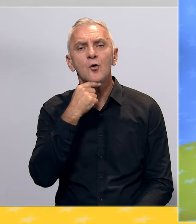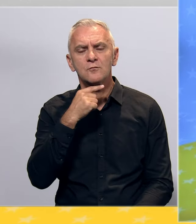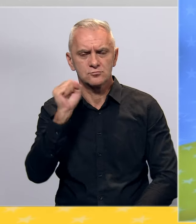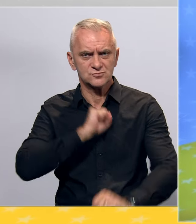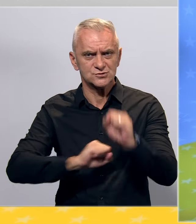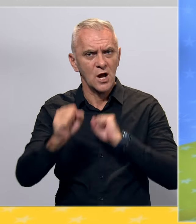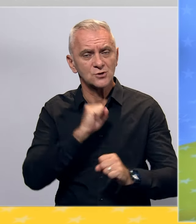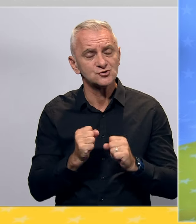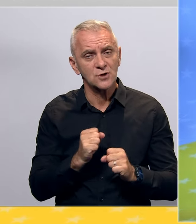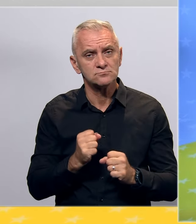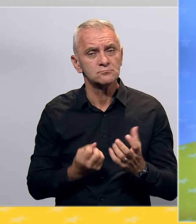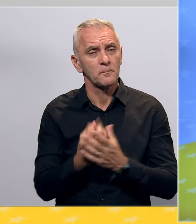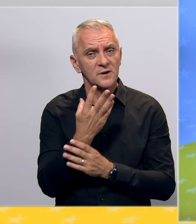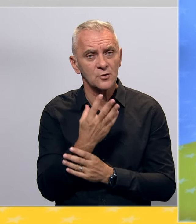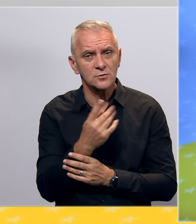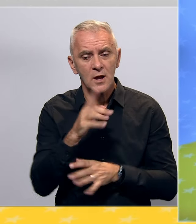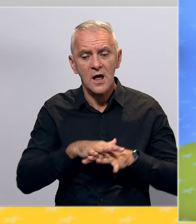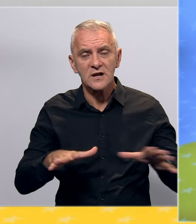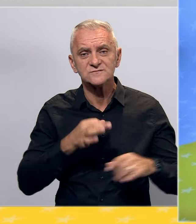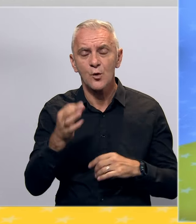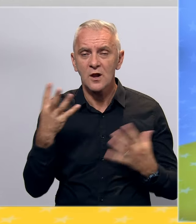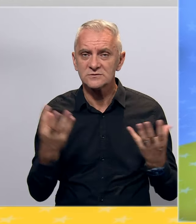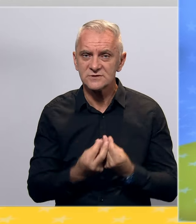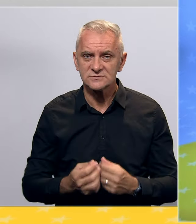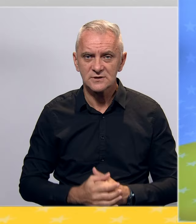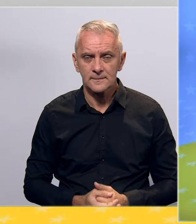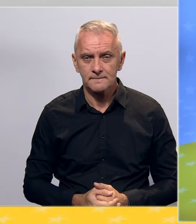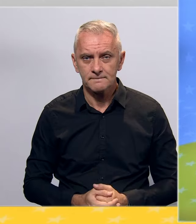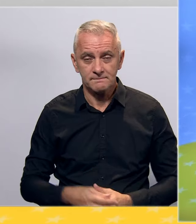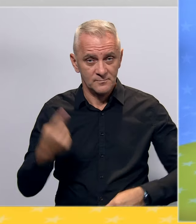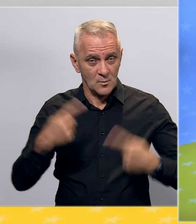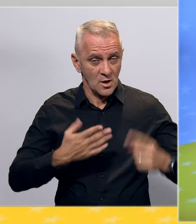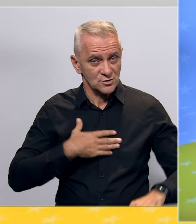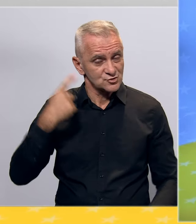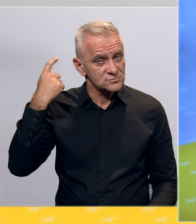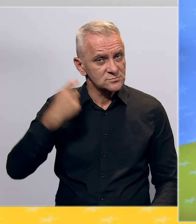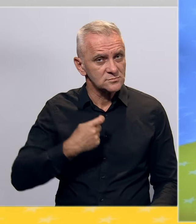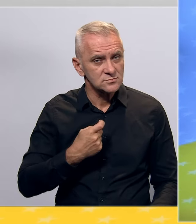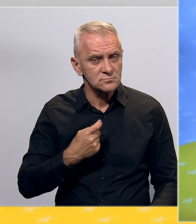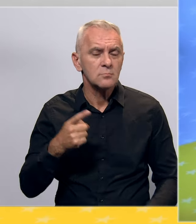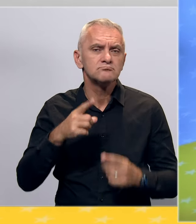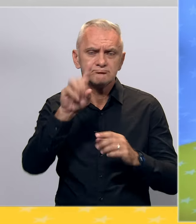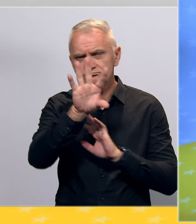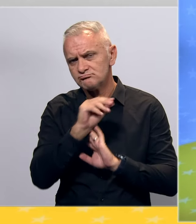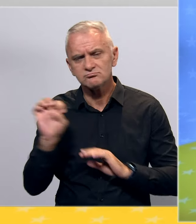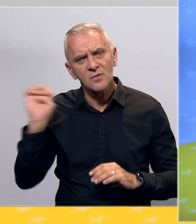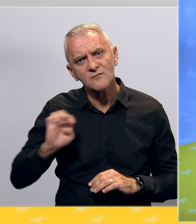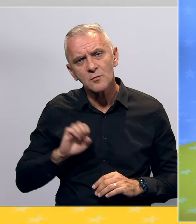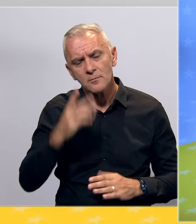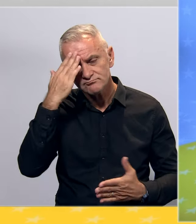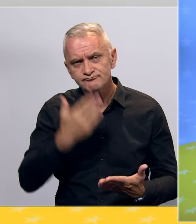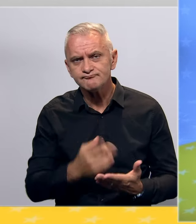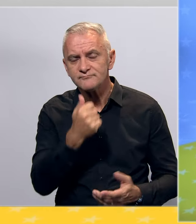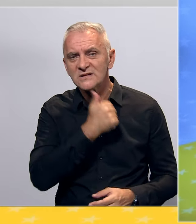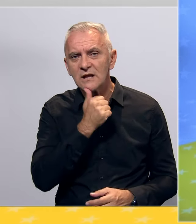razvijanje ekološke održavog društva i razvoja lokalnih zajednica. Politika naše stranke je proevropska, temeljena na principima